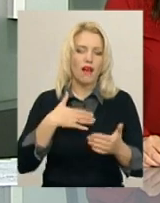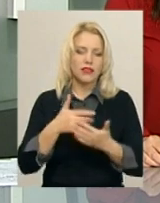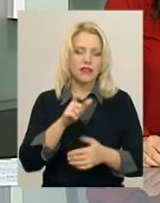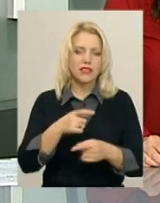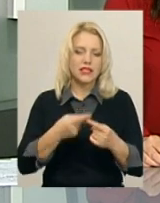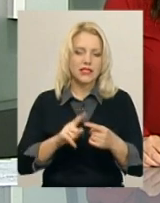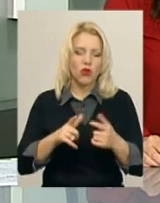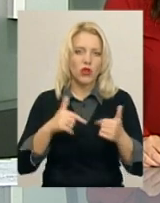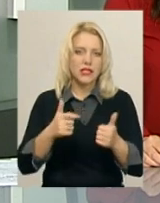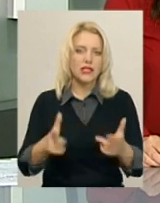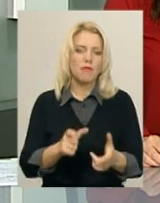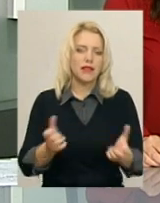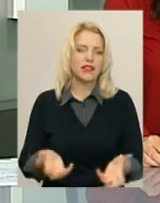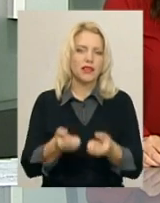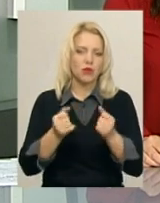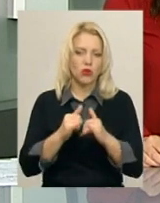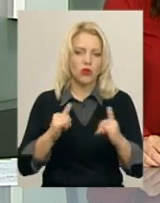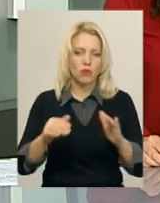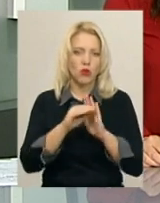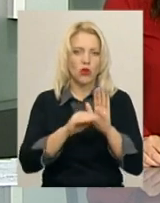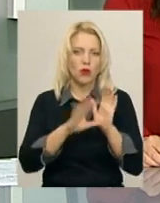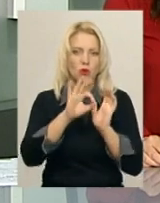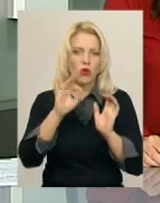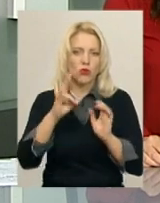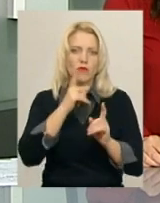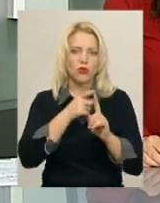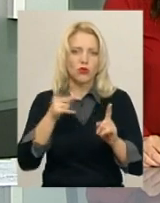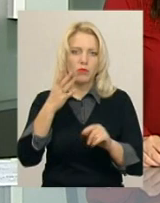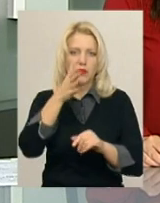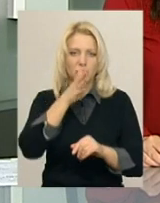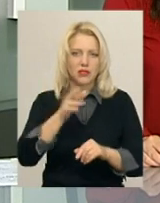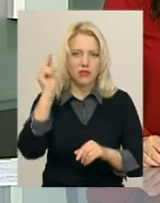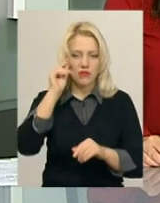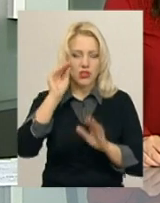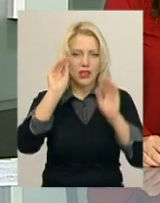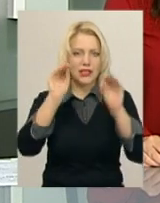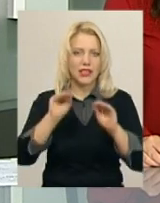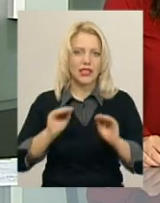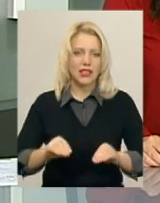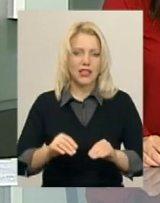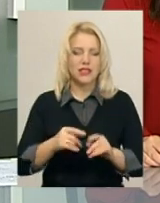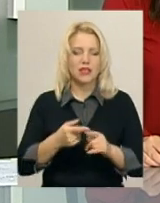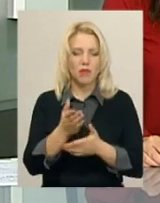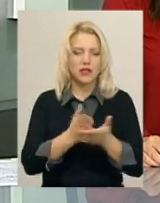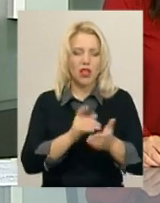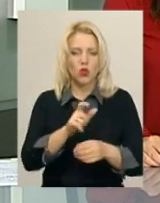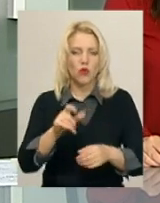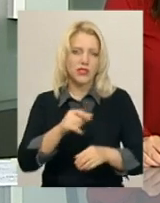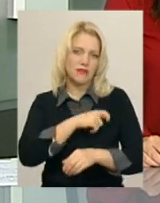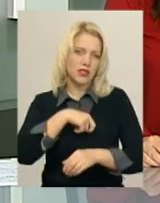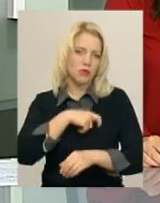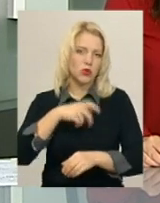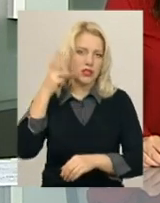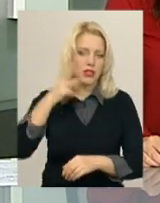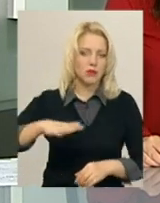за підтримки програми розвитку ООН в Україні впродовж п'яти місяців вивчали декларації посадовців та депутатів Хмельниччини. Всього